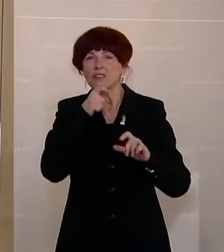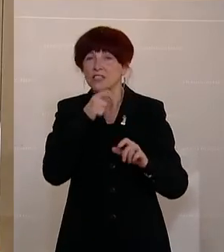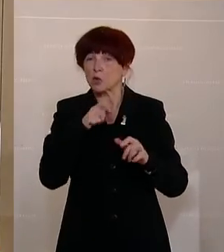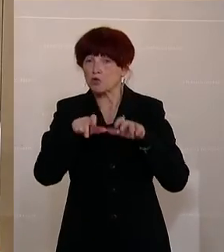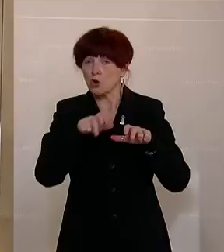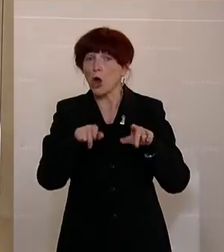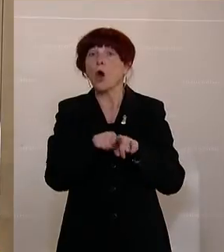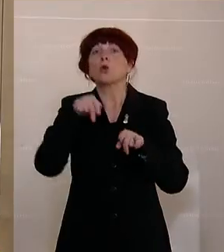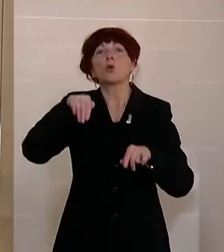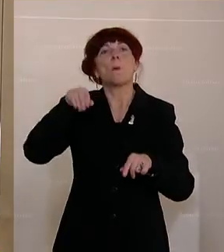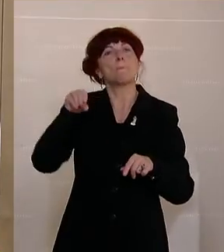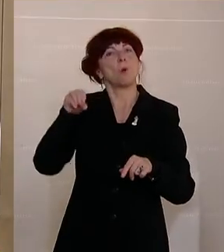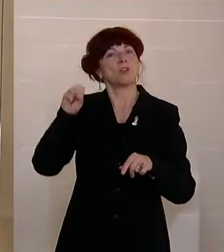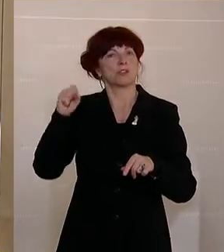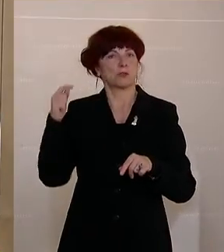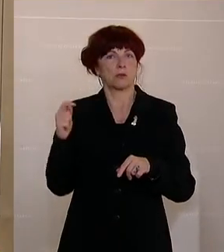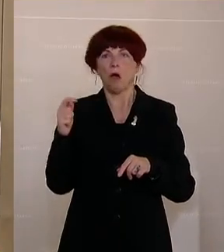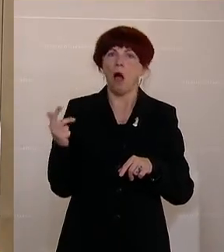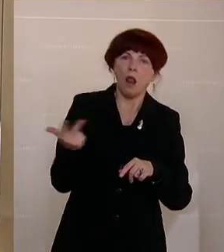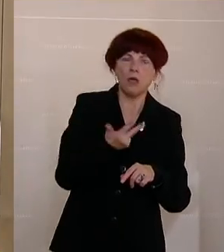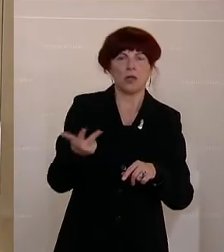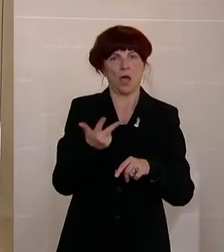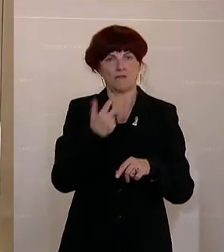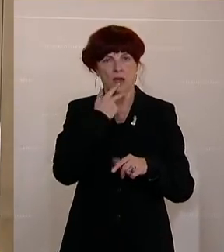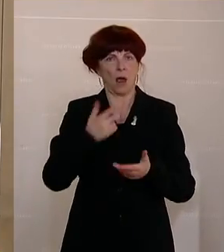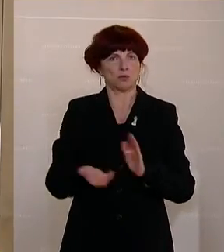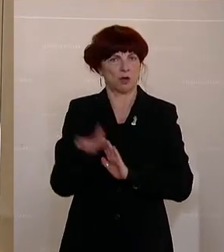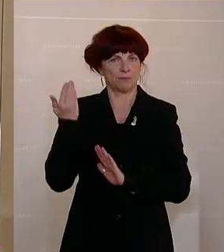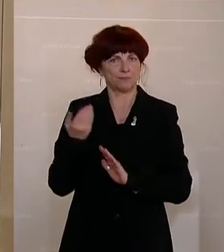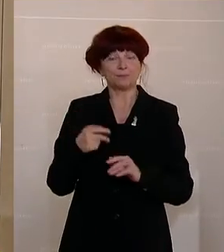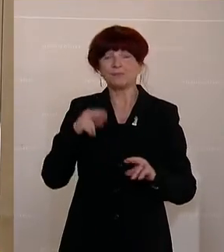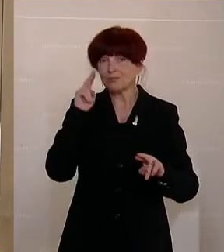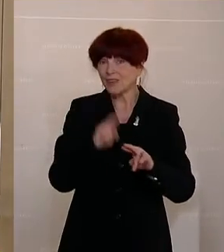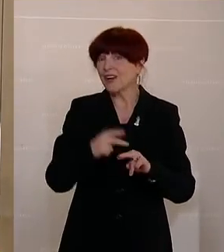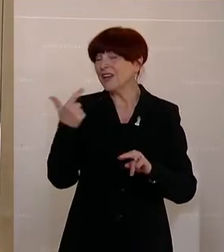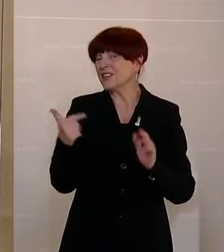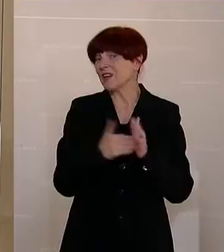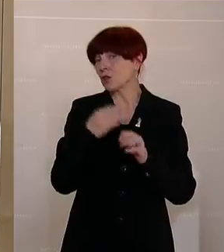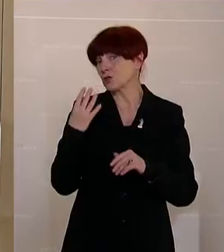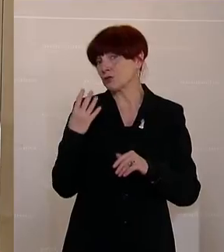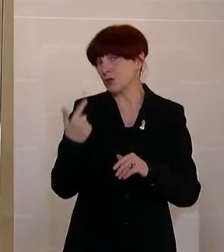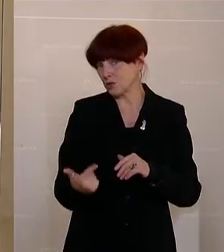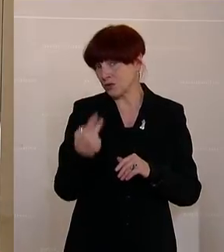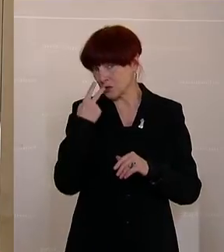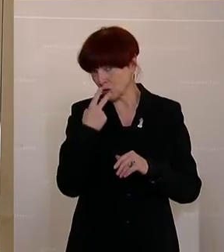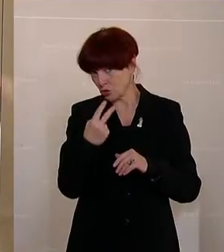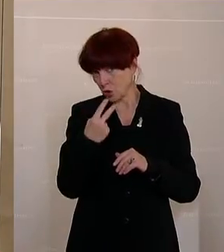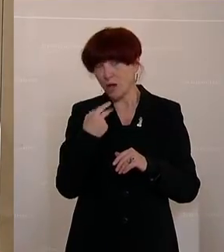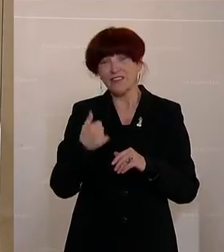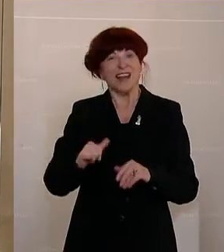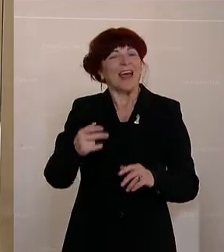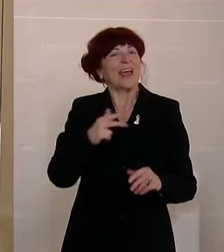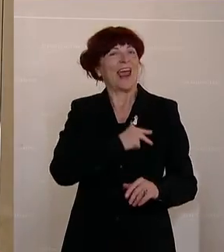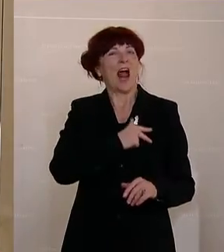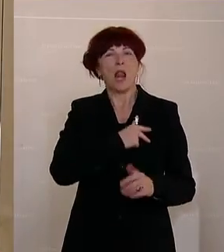wenn wir uns das anschauen, 2024, wenn wir dann die realen CO2-Preise vergleichen und das auf den Dieselpreis umrechnen, dann